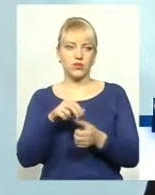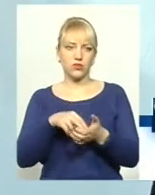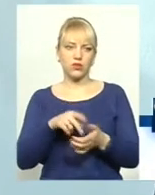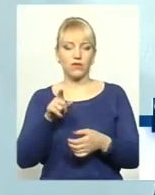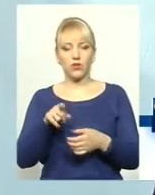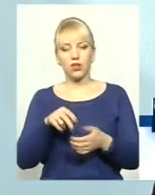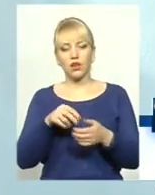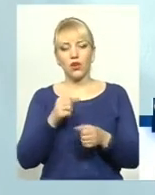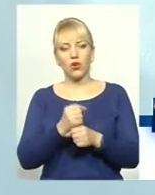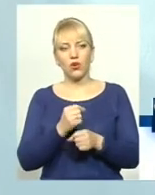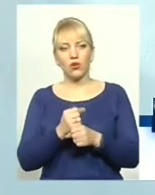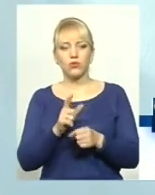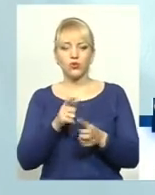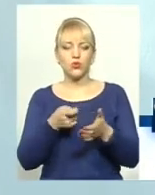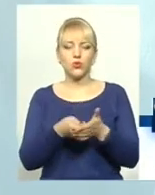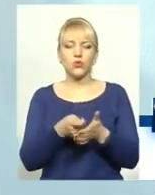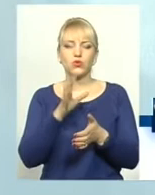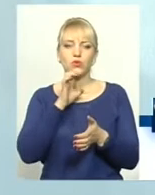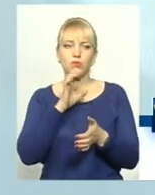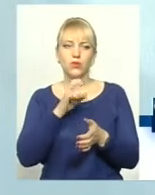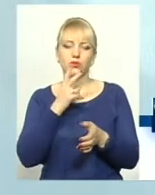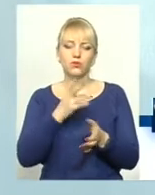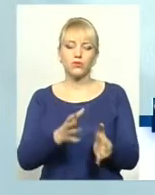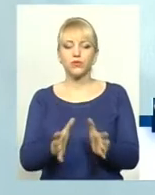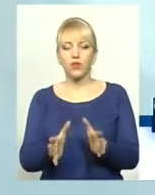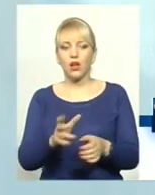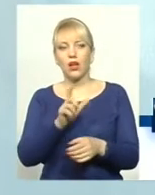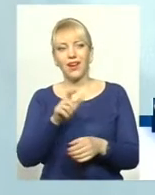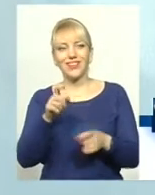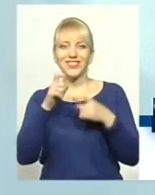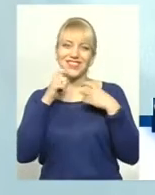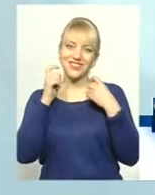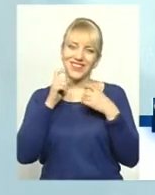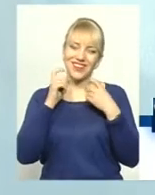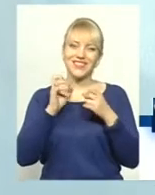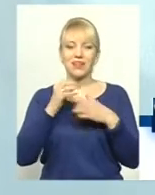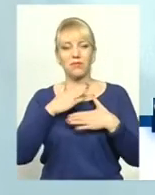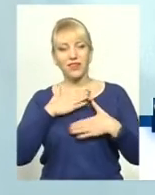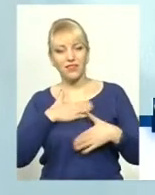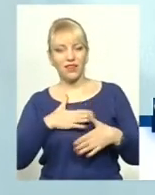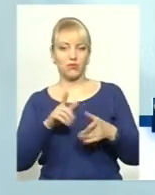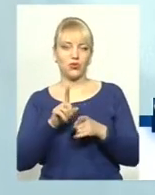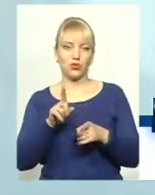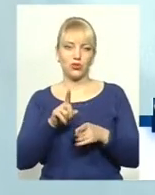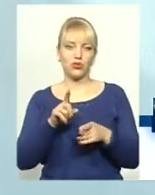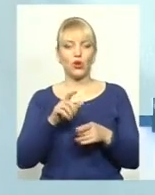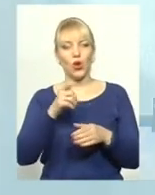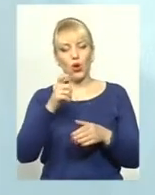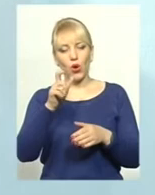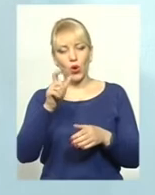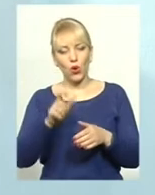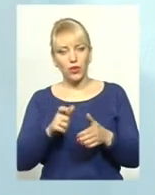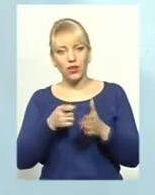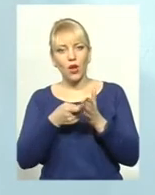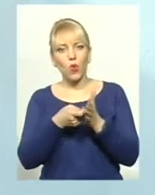роблять вигляд, що вони годують собачку і навіть дивляться, що там люди чітлі не улибаються, як приємно, що людина нам там підкармює. Ви маєте